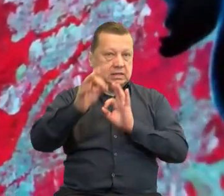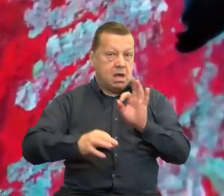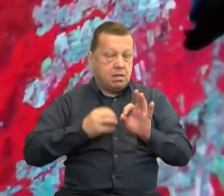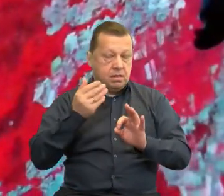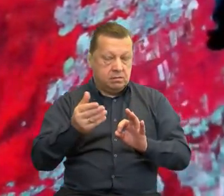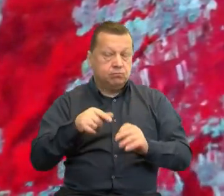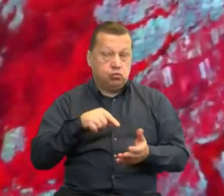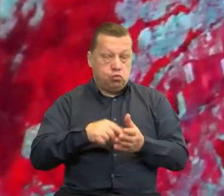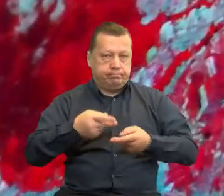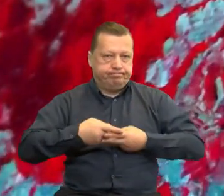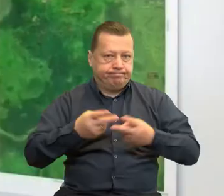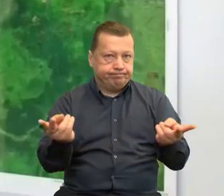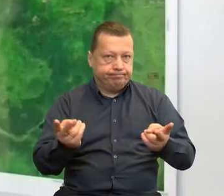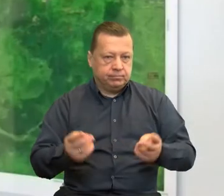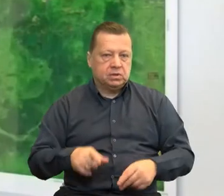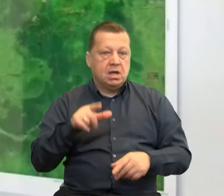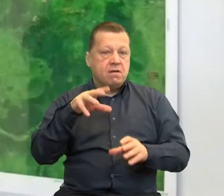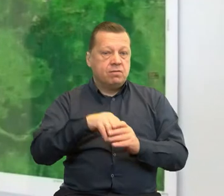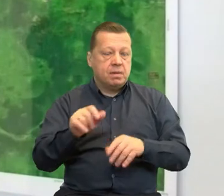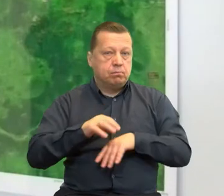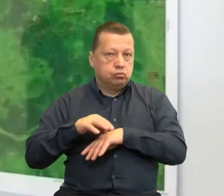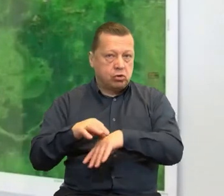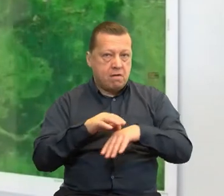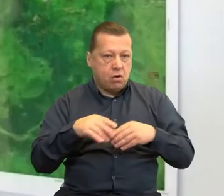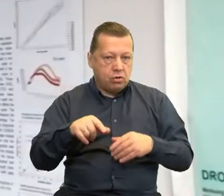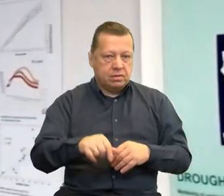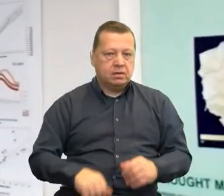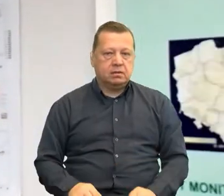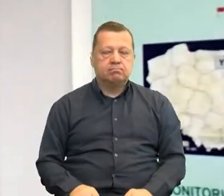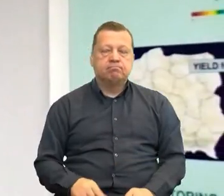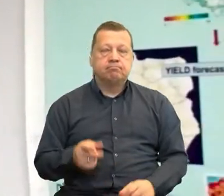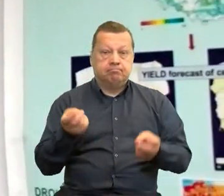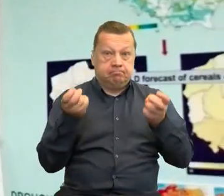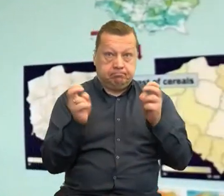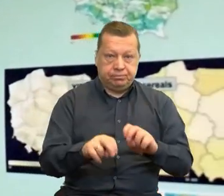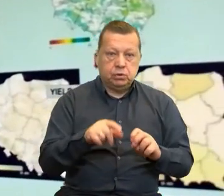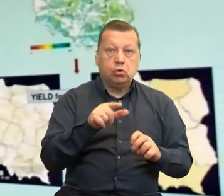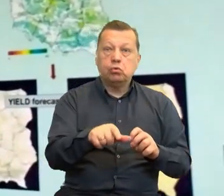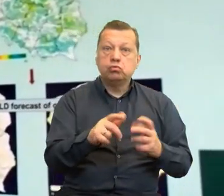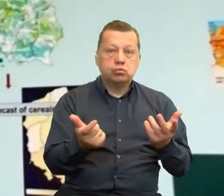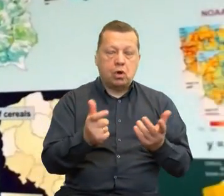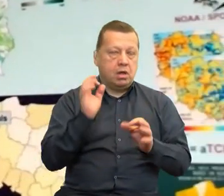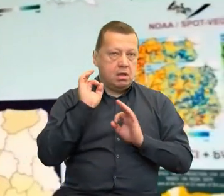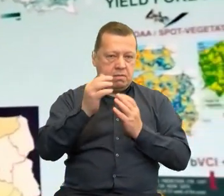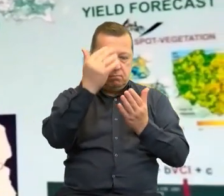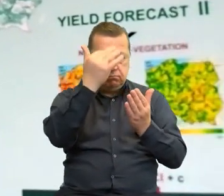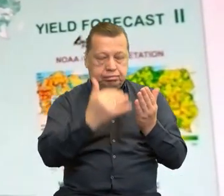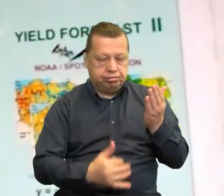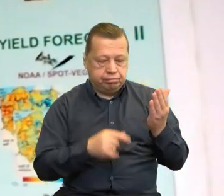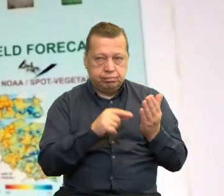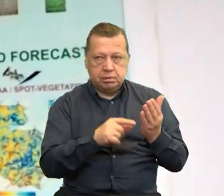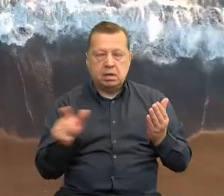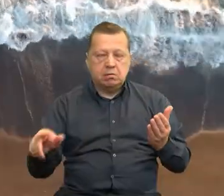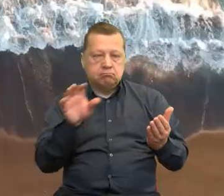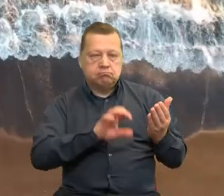między innymi przewodnika Data Information Key, który jest pakietem informacyjnym mający pomóc zainteresowaniu w